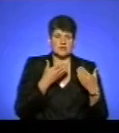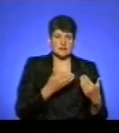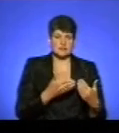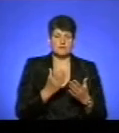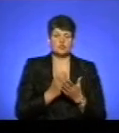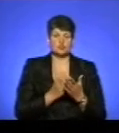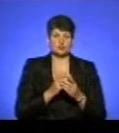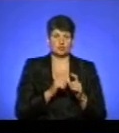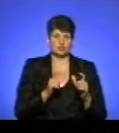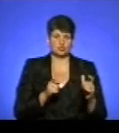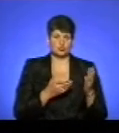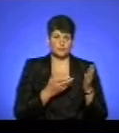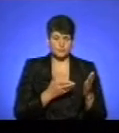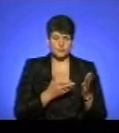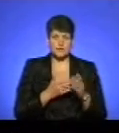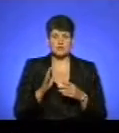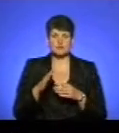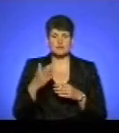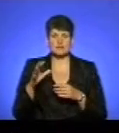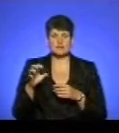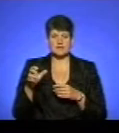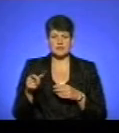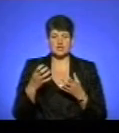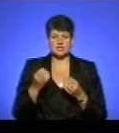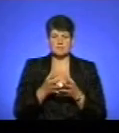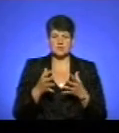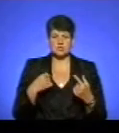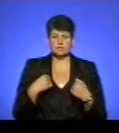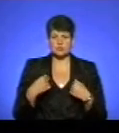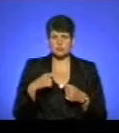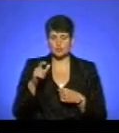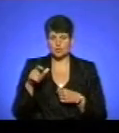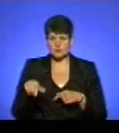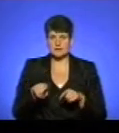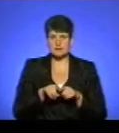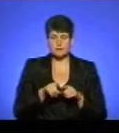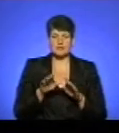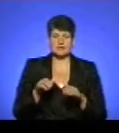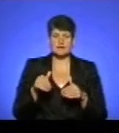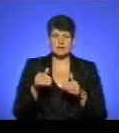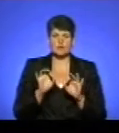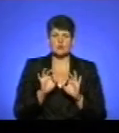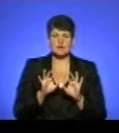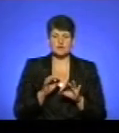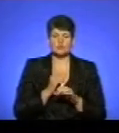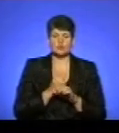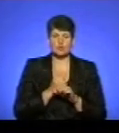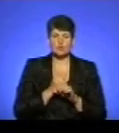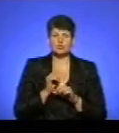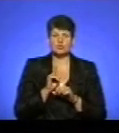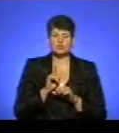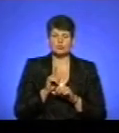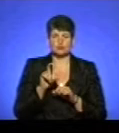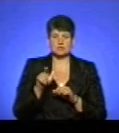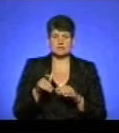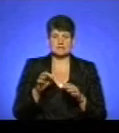зі сторони тієї тварини, а ще є більше стрідає людина, значить людина, і так само ми надаємо таку роз'яснювальну роботу, щоб зразу